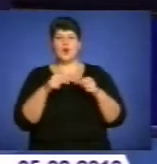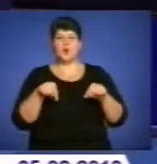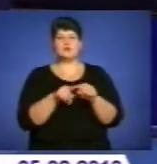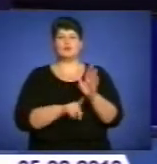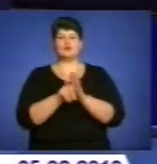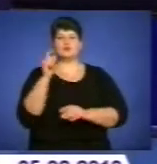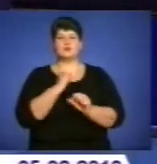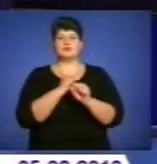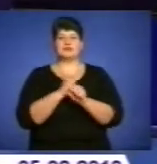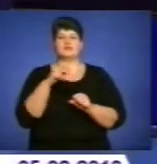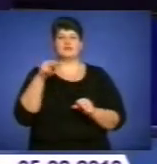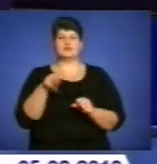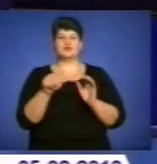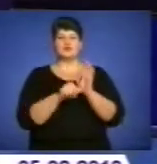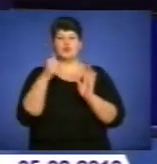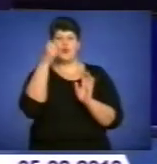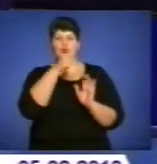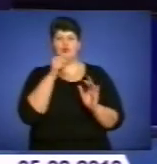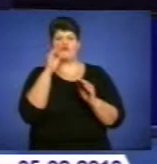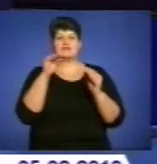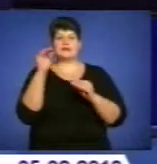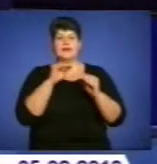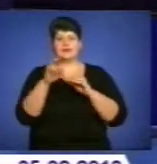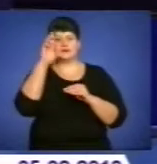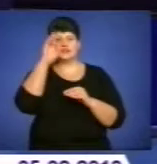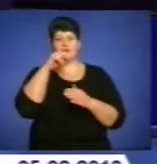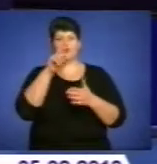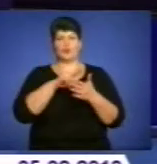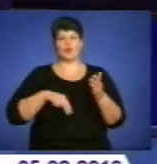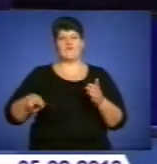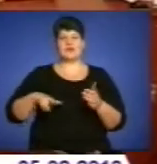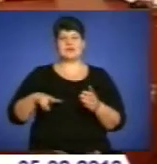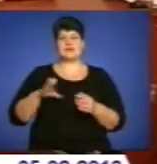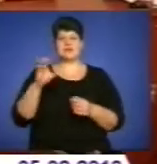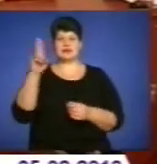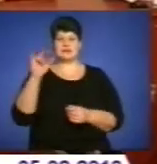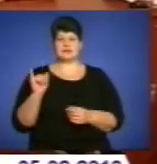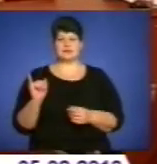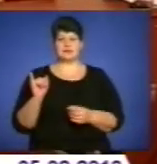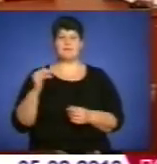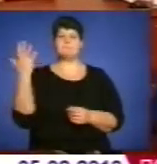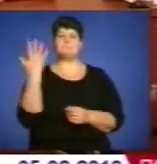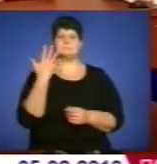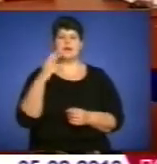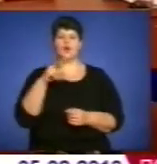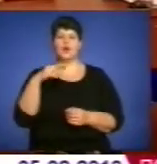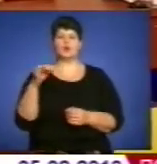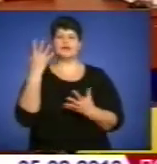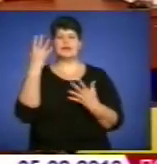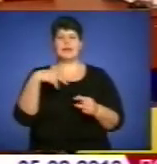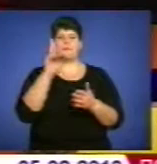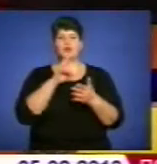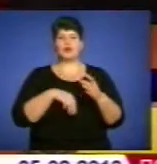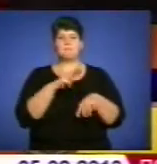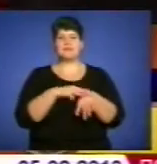року у складі Державної податкової адміністрації. 5 лютого – день податкової міліції.